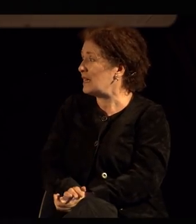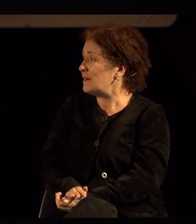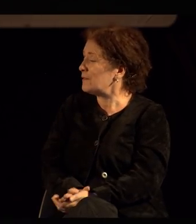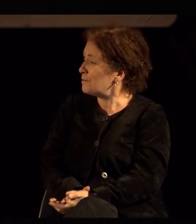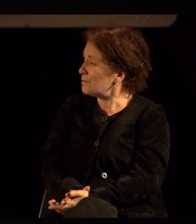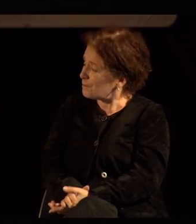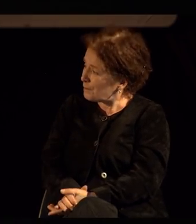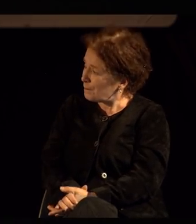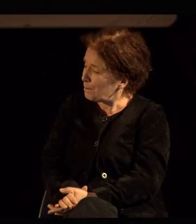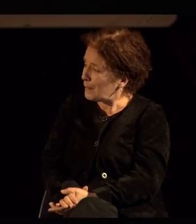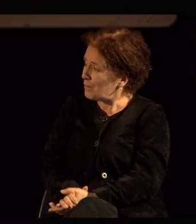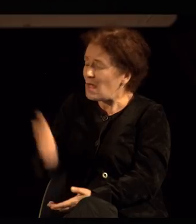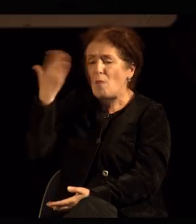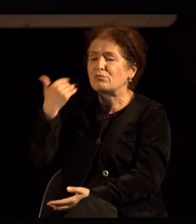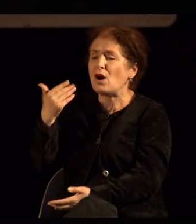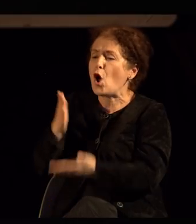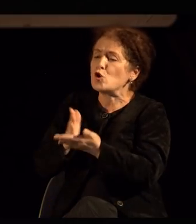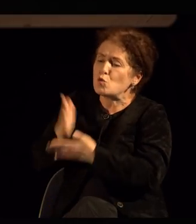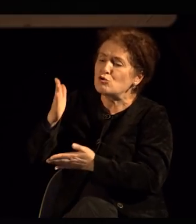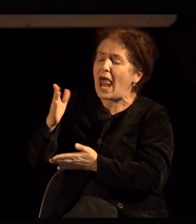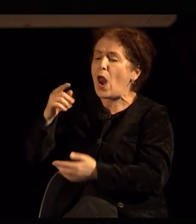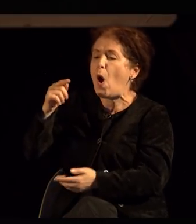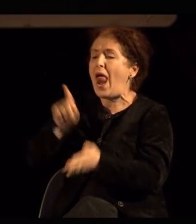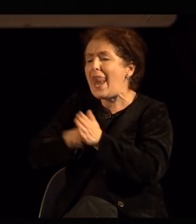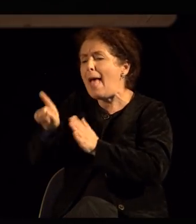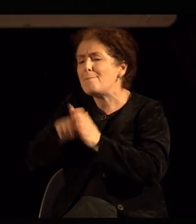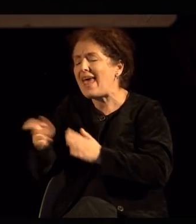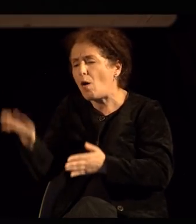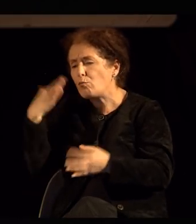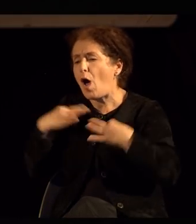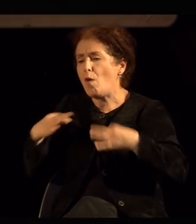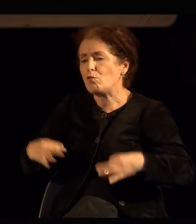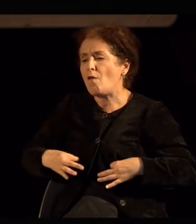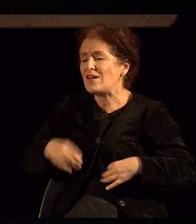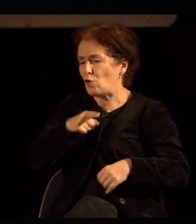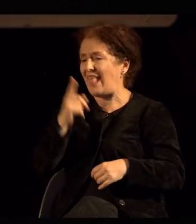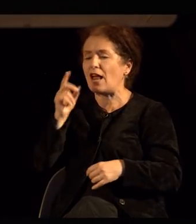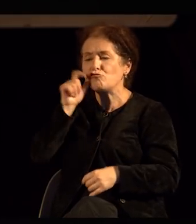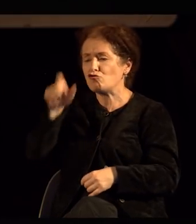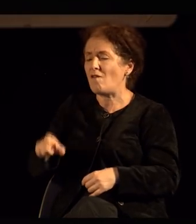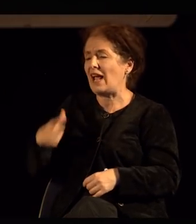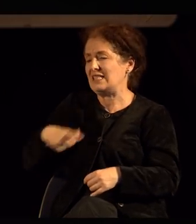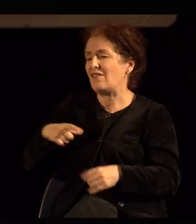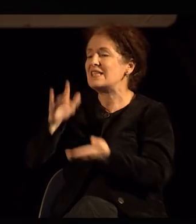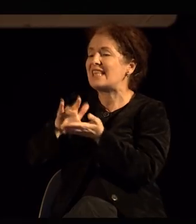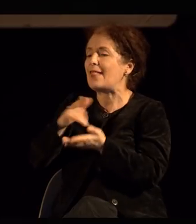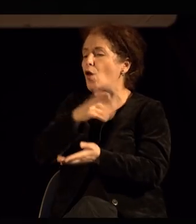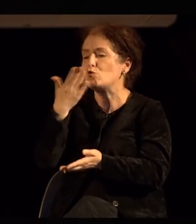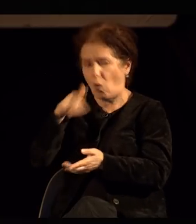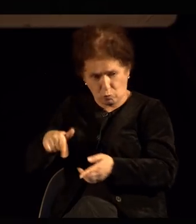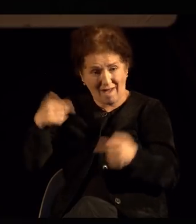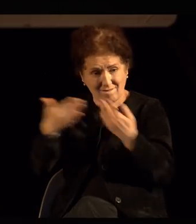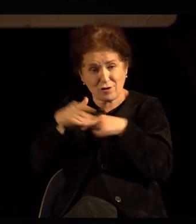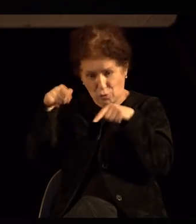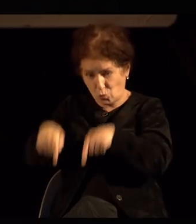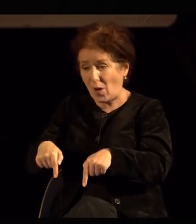случайно или намерно, и мојот професор Сидовски по филозофија од средното училище е овде меѓу